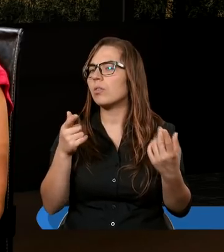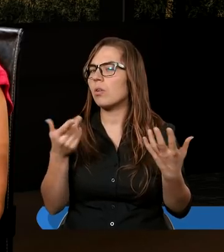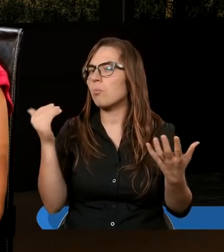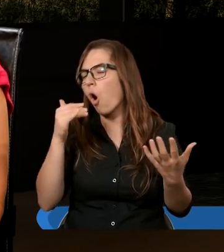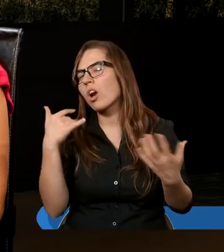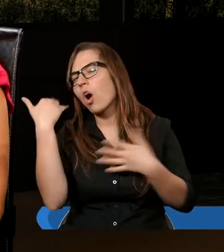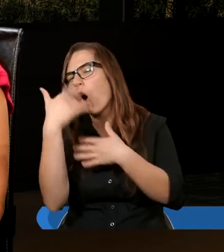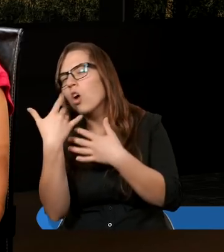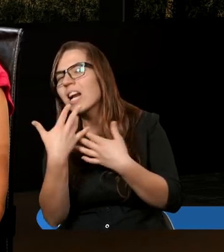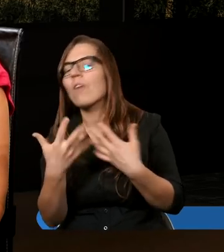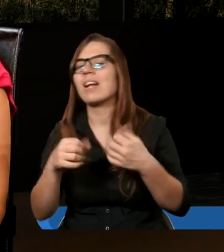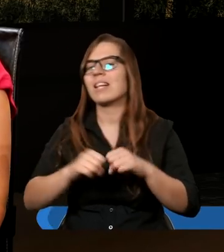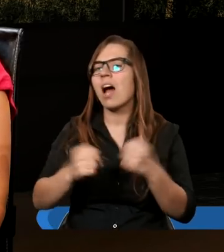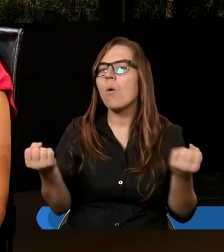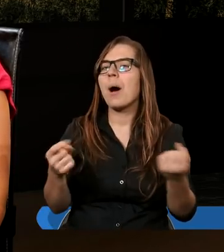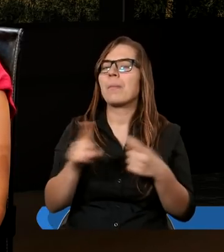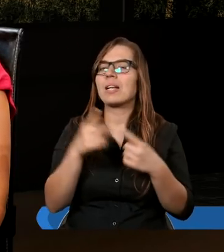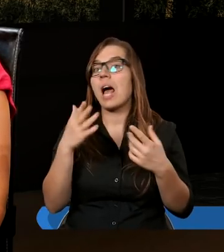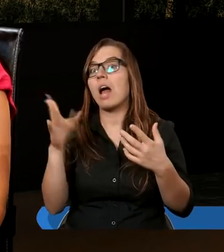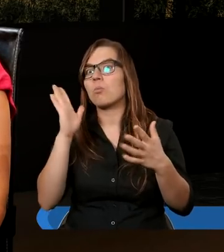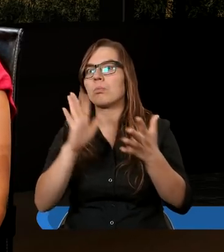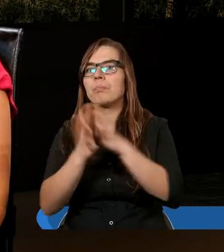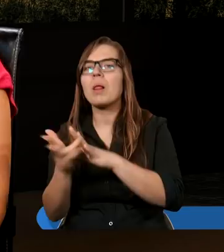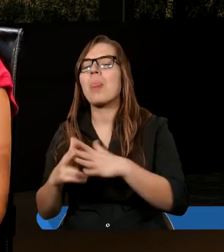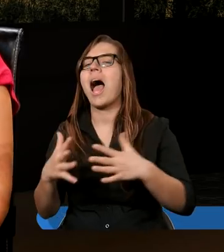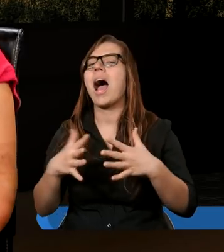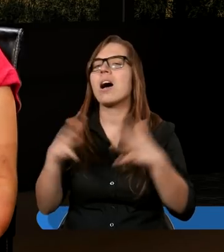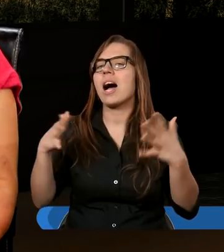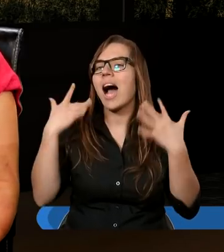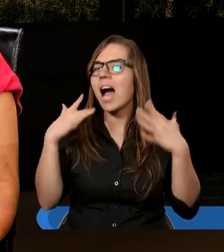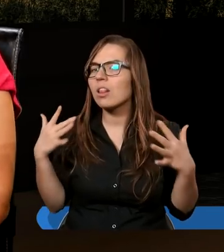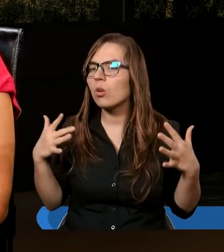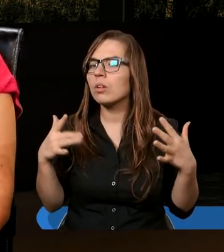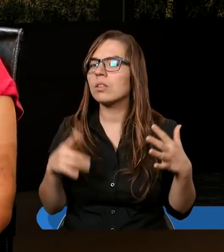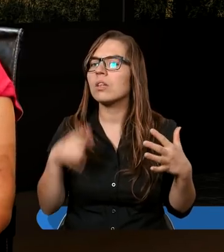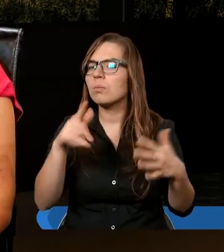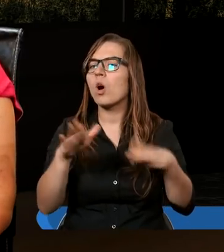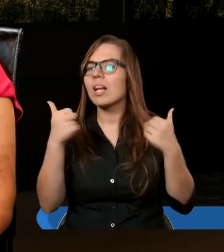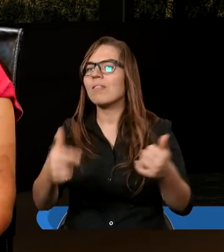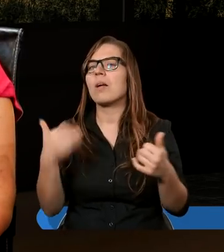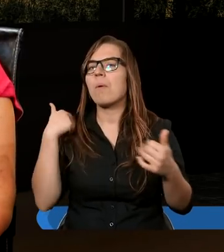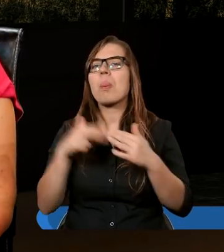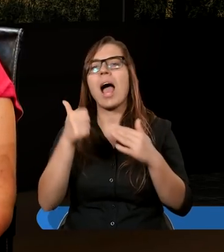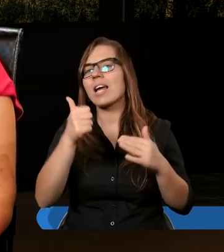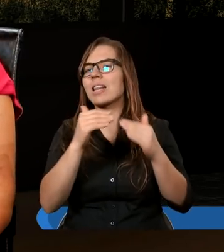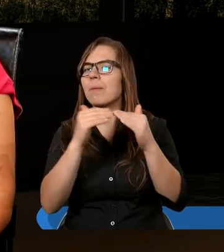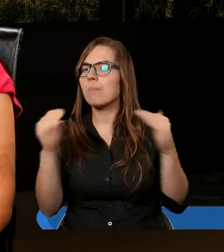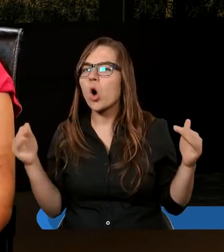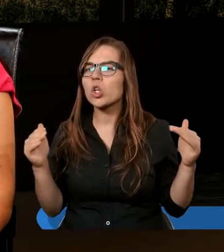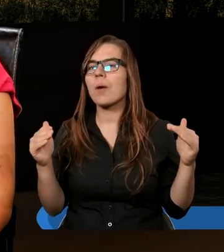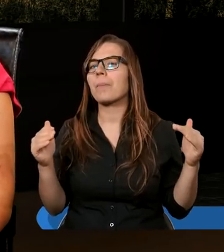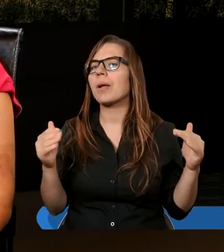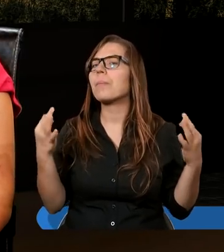rozczarowania, załamania i największej radości. I pod tym względem byli na jednym poziomie. I teraz